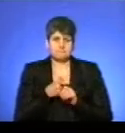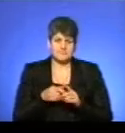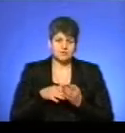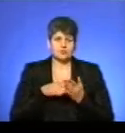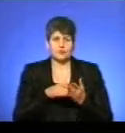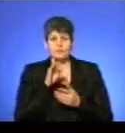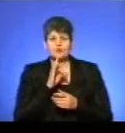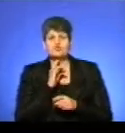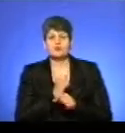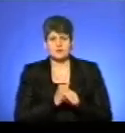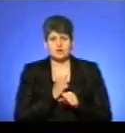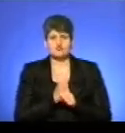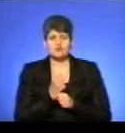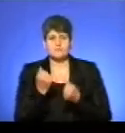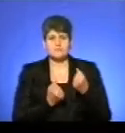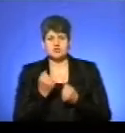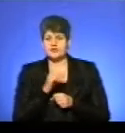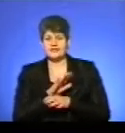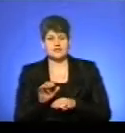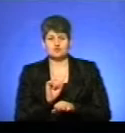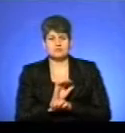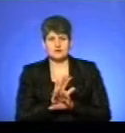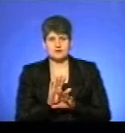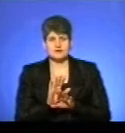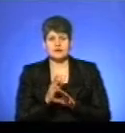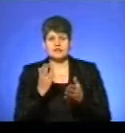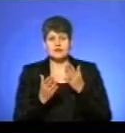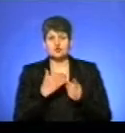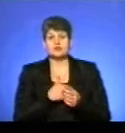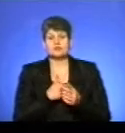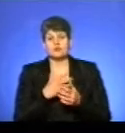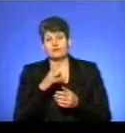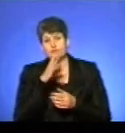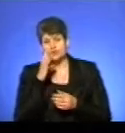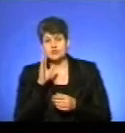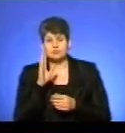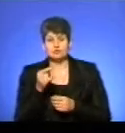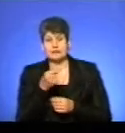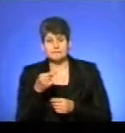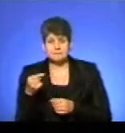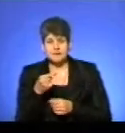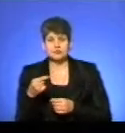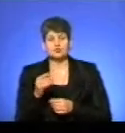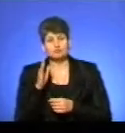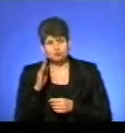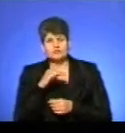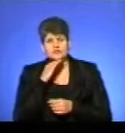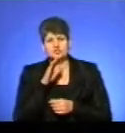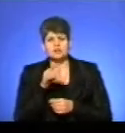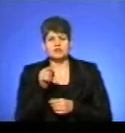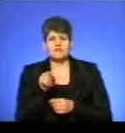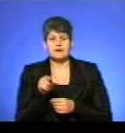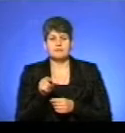поки що працюємо, машини не зупиняють. Якщо температура, скажімо, вночі буде від'ємною, чи буде вистачати вам